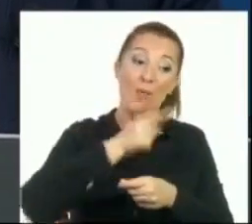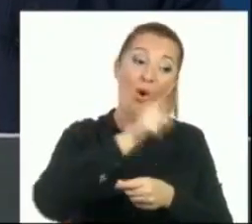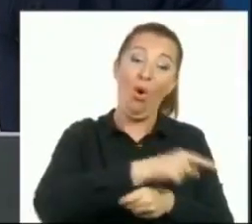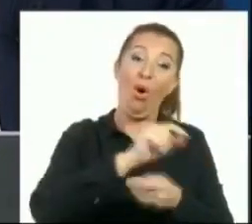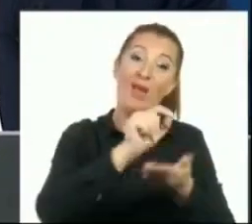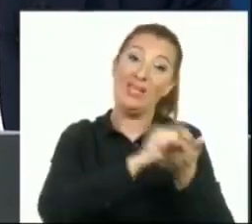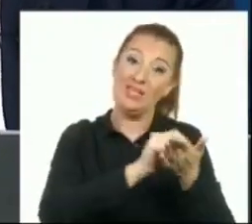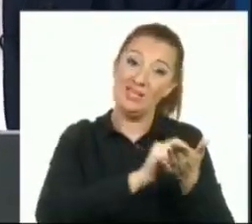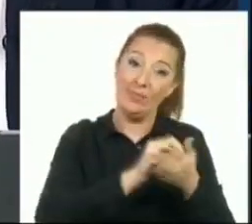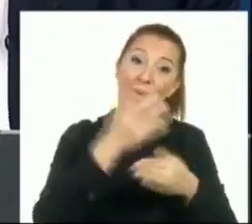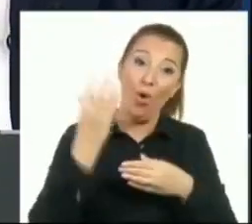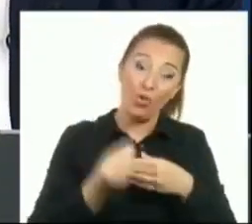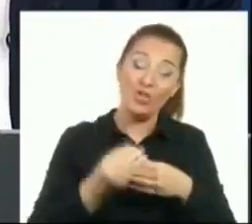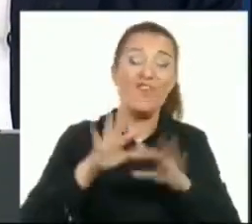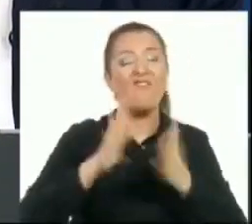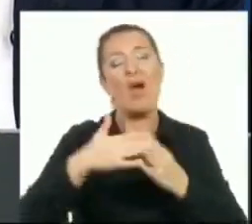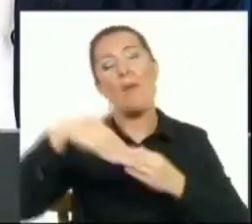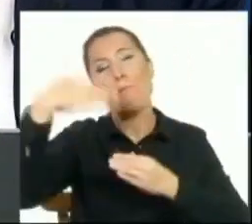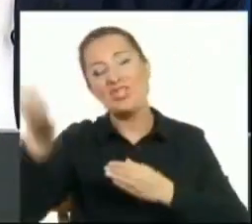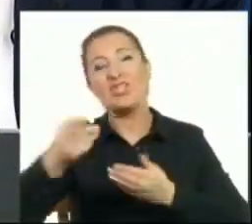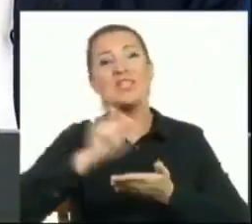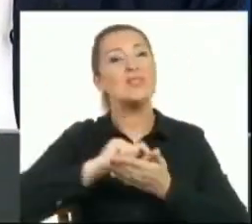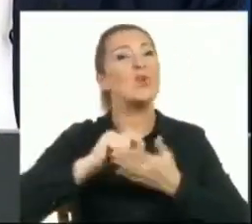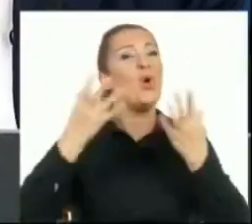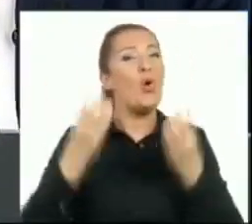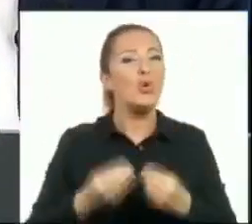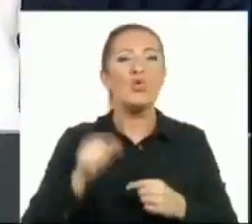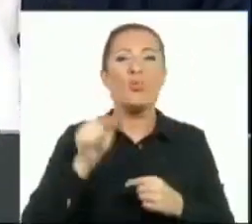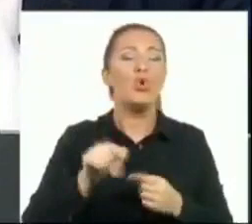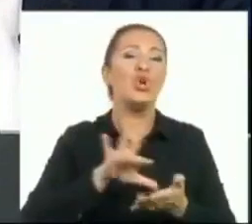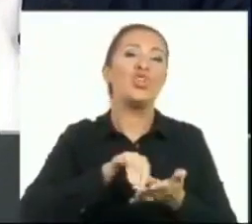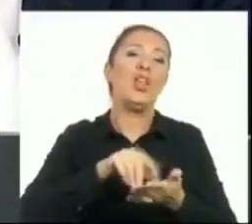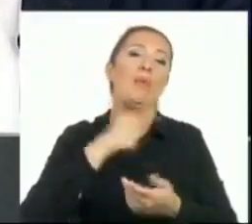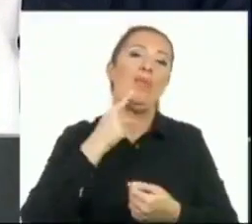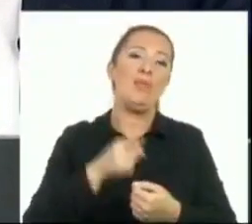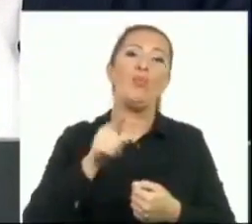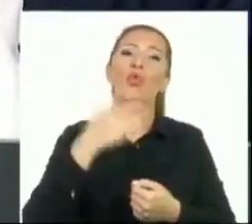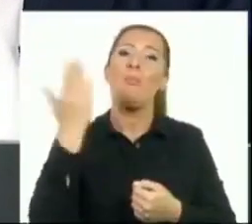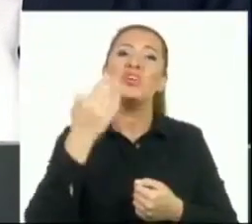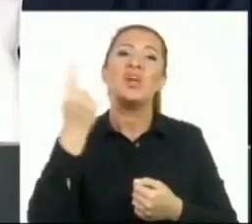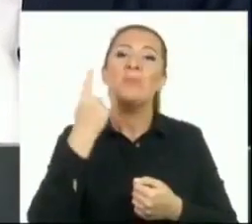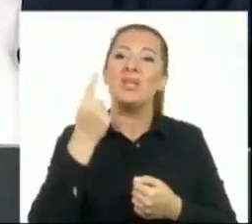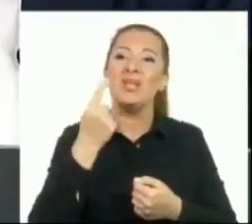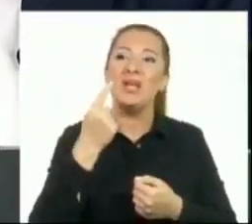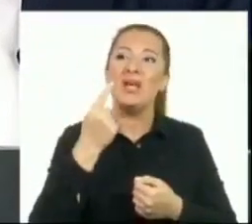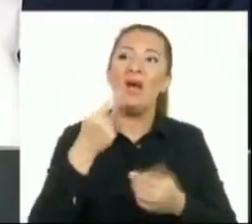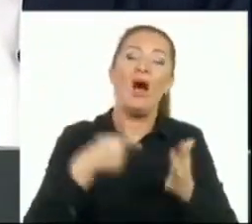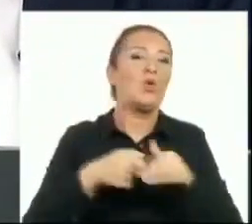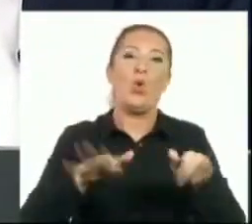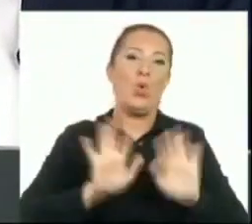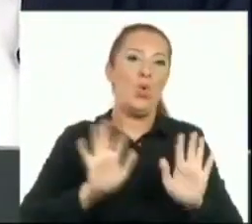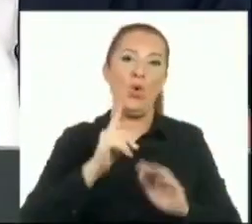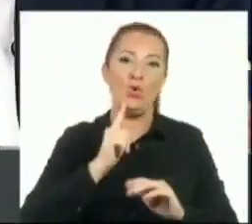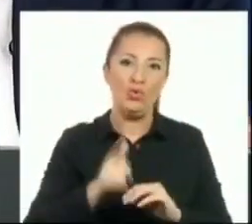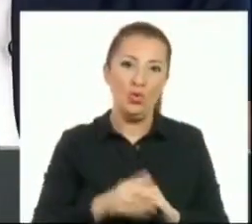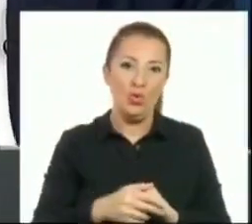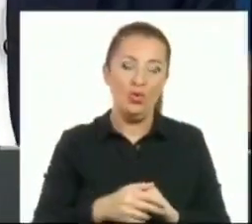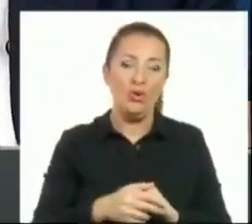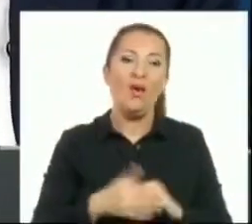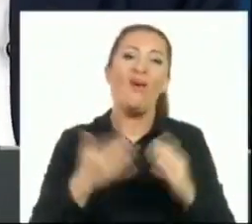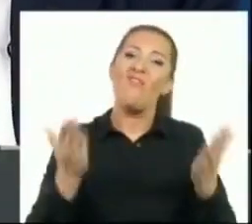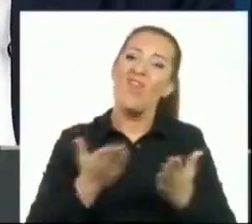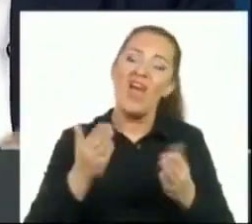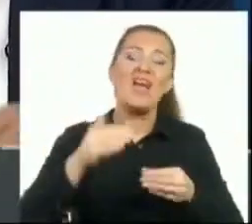yazılıyorsa veya bir başka adaya yazılıyorsa bu çalınmadır. Bunun başka bir izahı yok. Peki. Ve nitekim